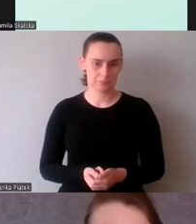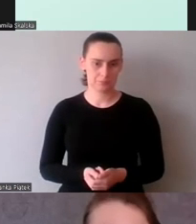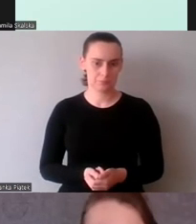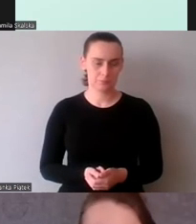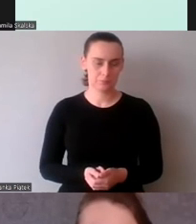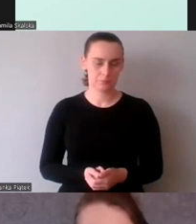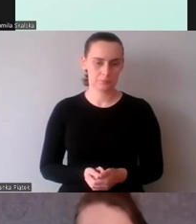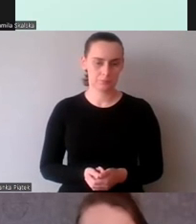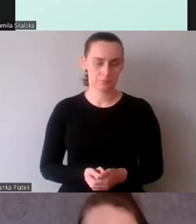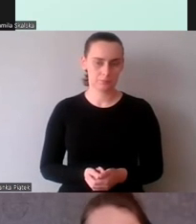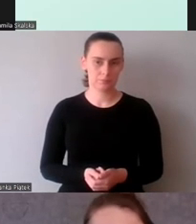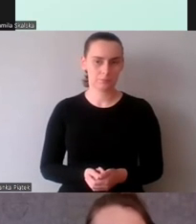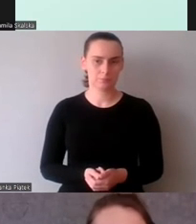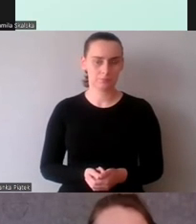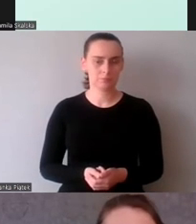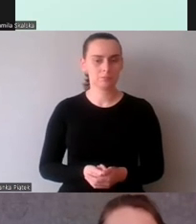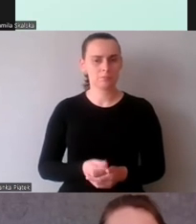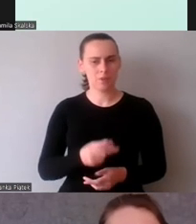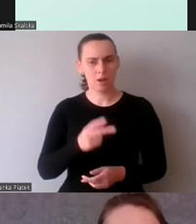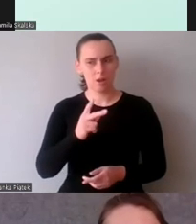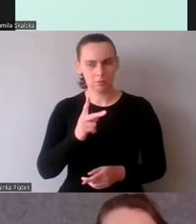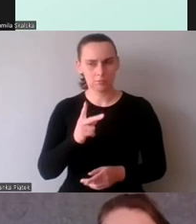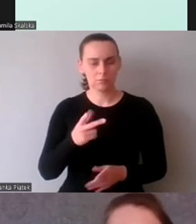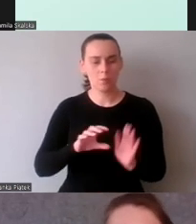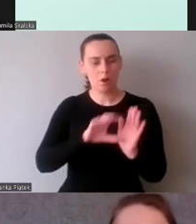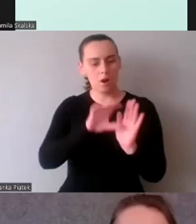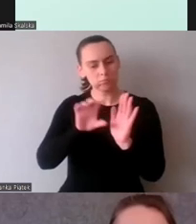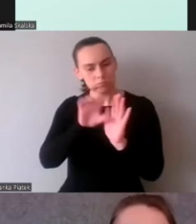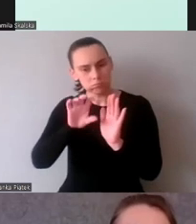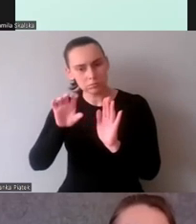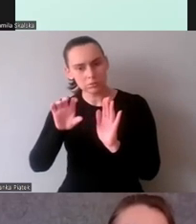Spojrzeliśmy również na pamięć roboczą tłumaczy dialogowych.